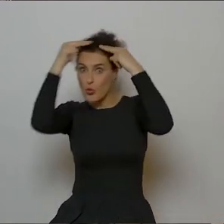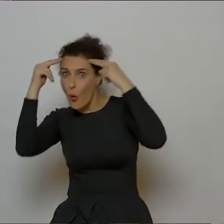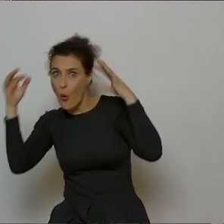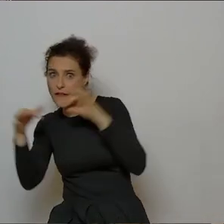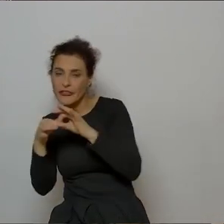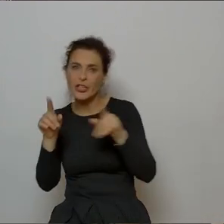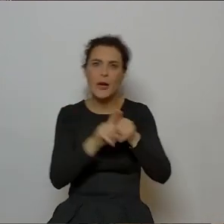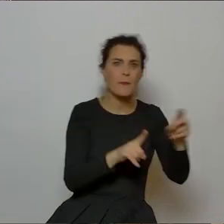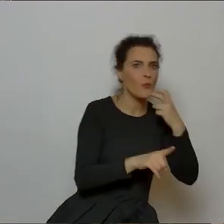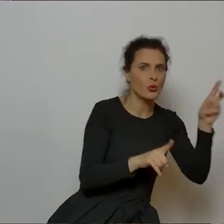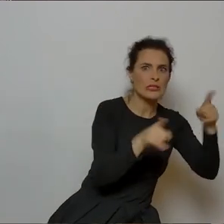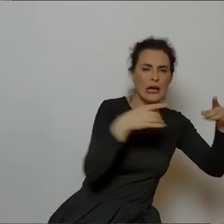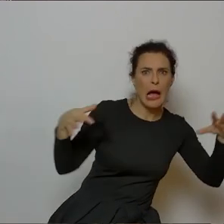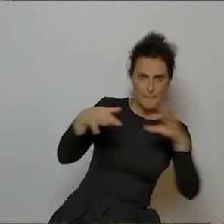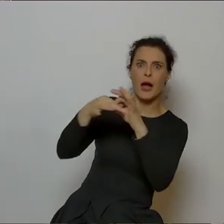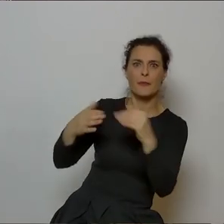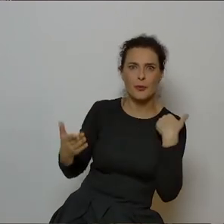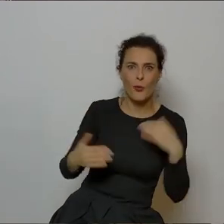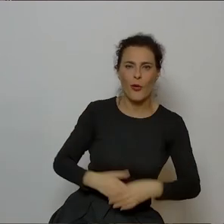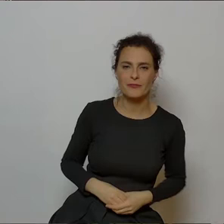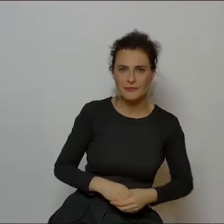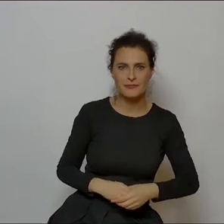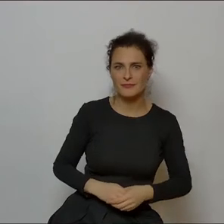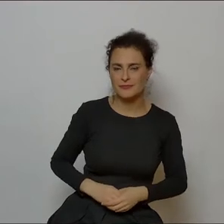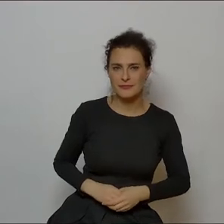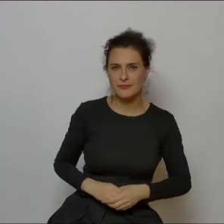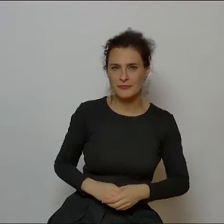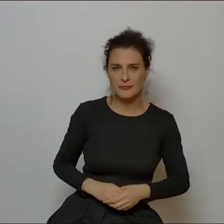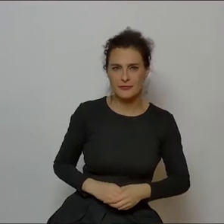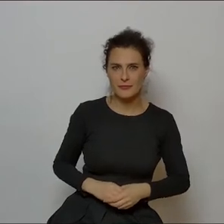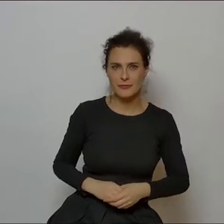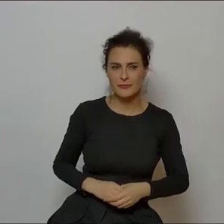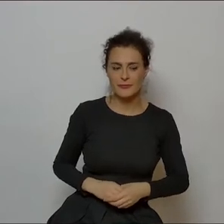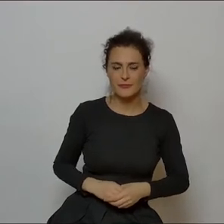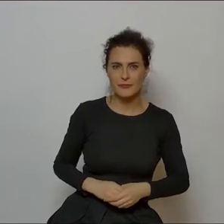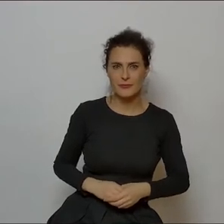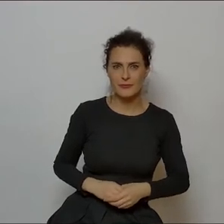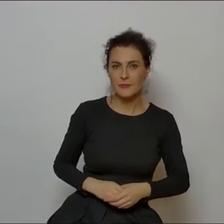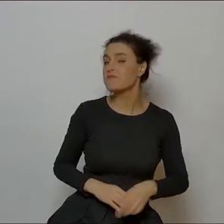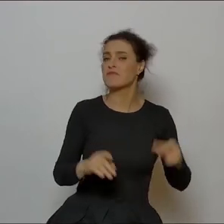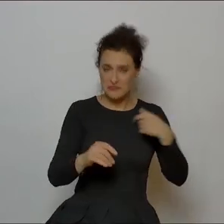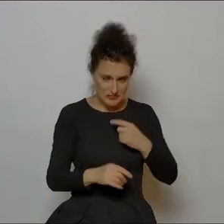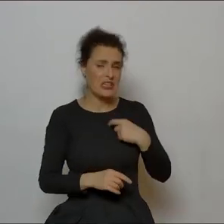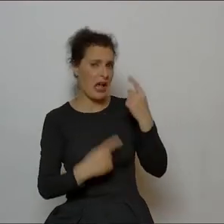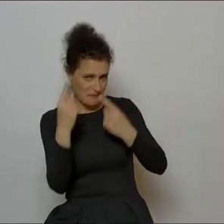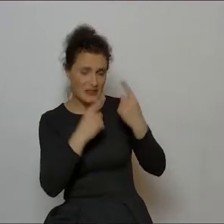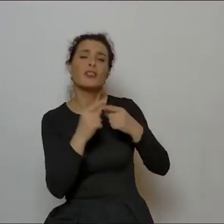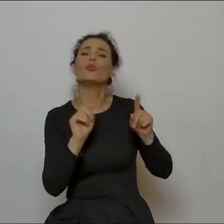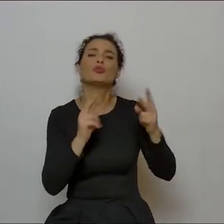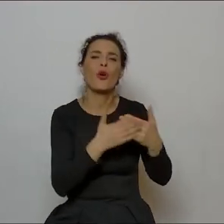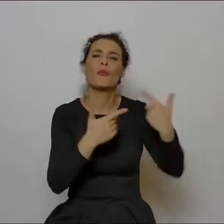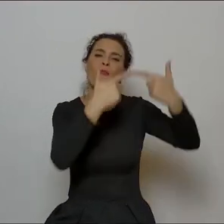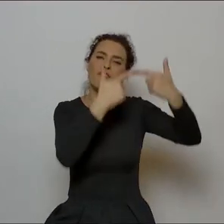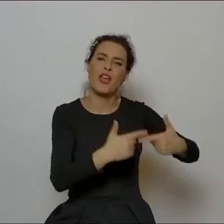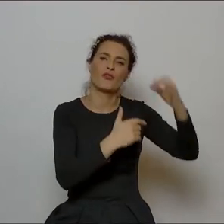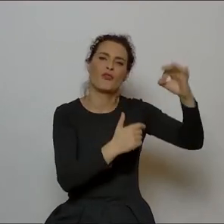właśnie taką muzyką. Myślę, że to też może wynikać z tej rytmiczności,